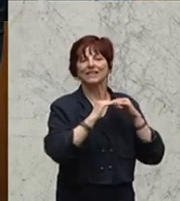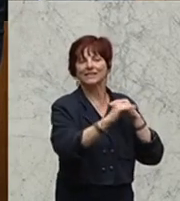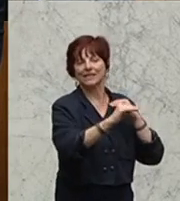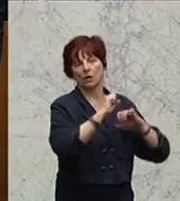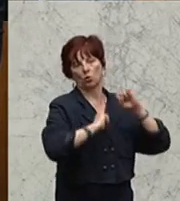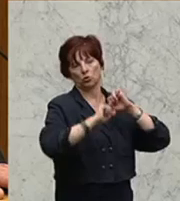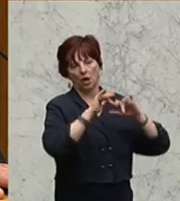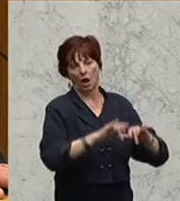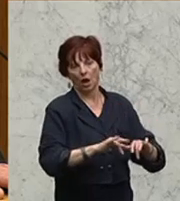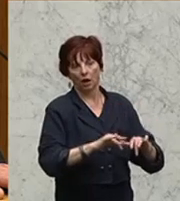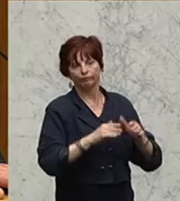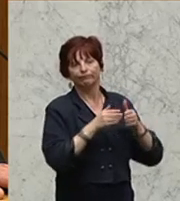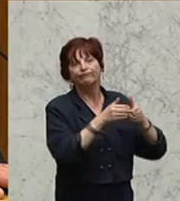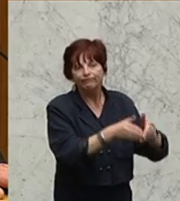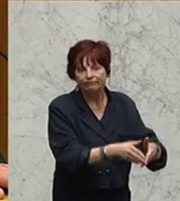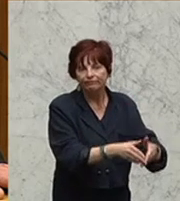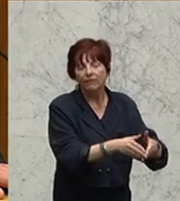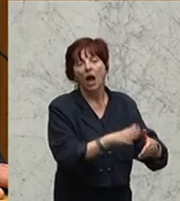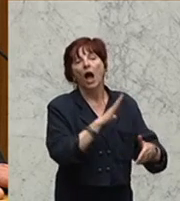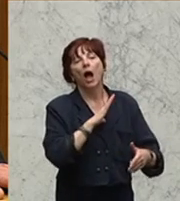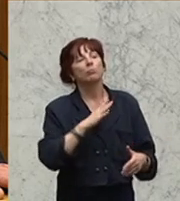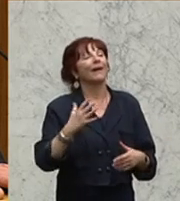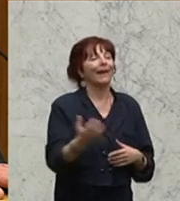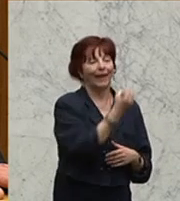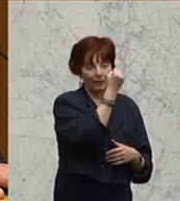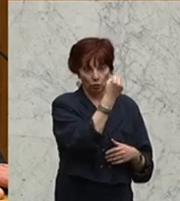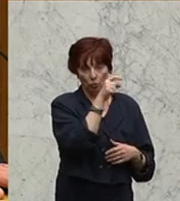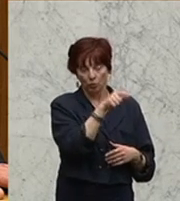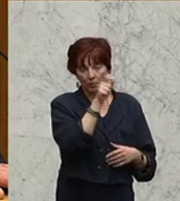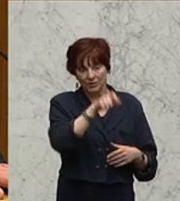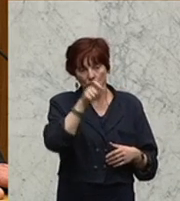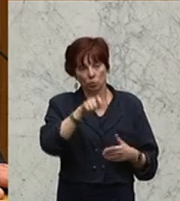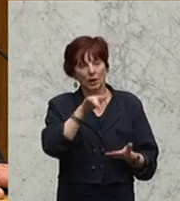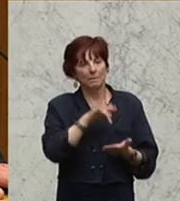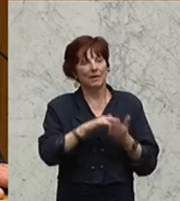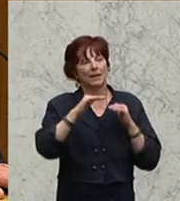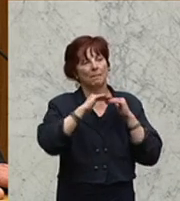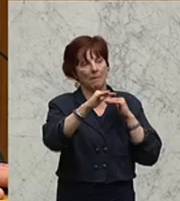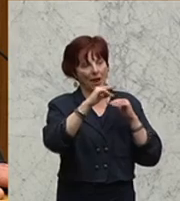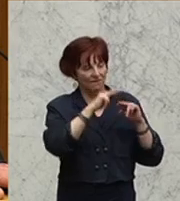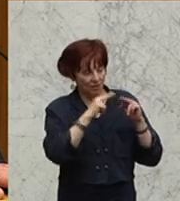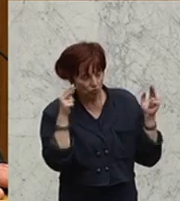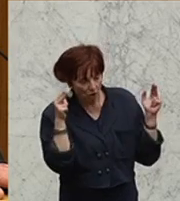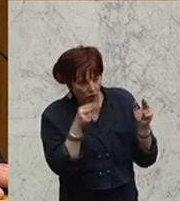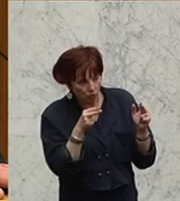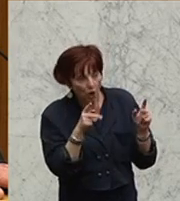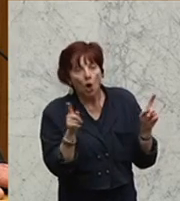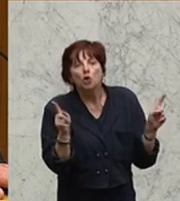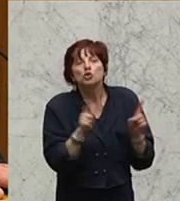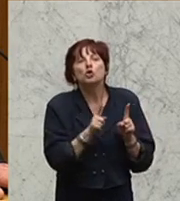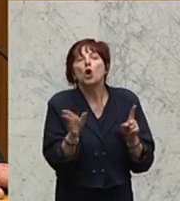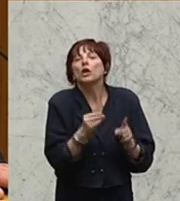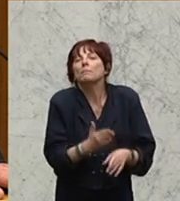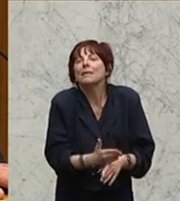aber uns, wenn wir uns auf die Rettung der Menschen im Mittelmeer konzentrieren, eben nicht zu den Komplizen